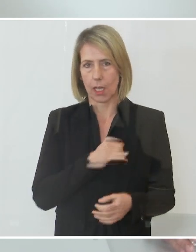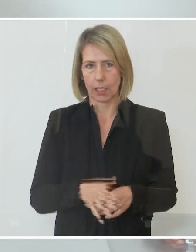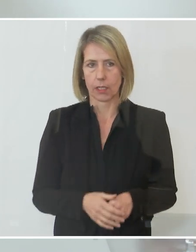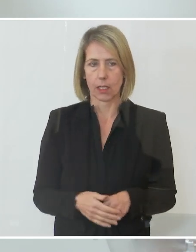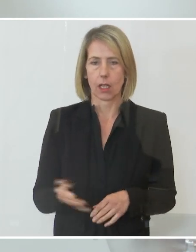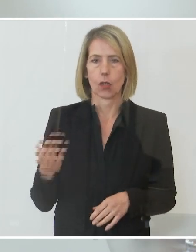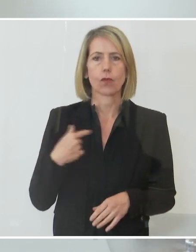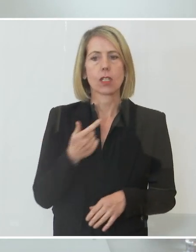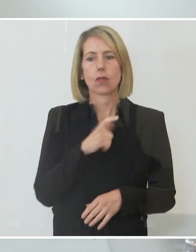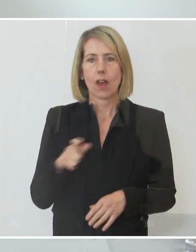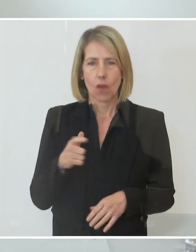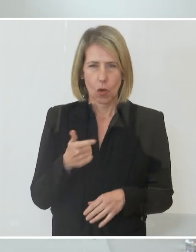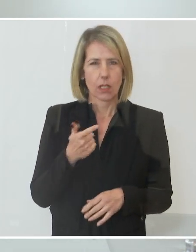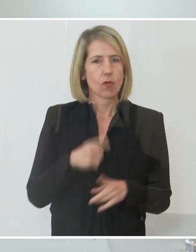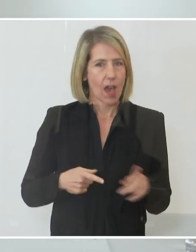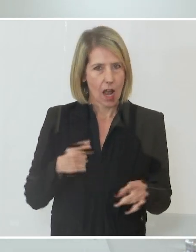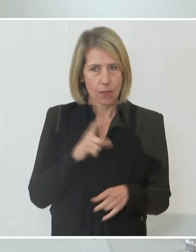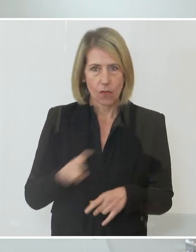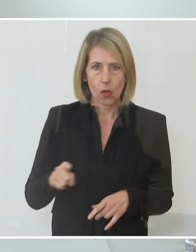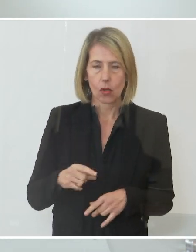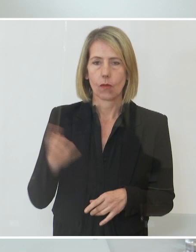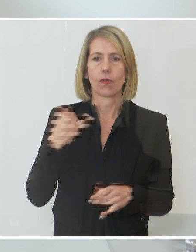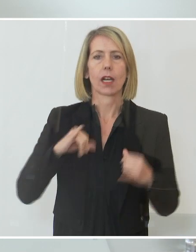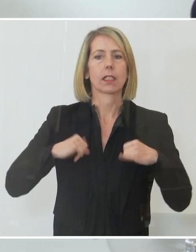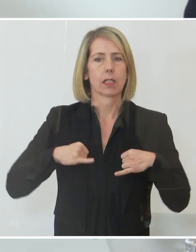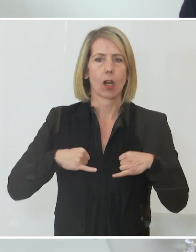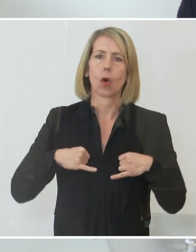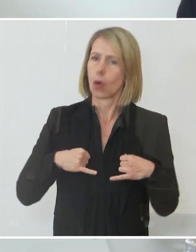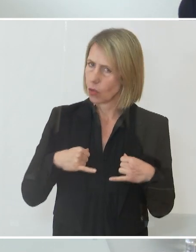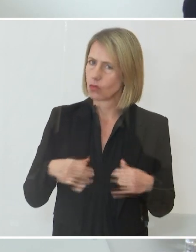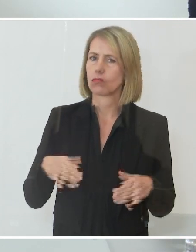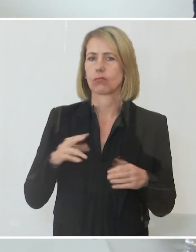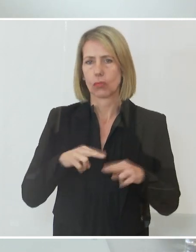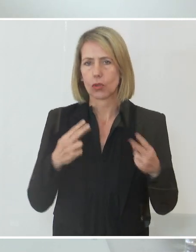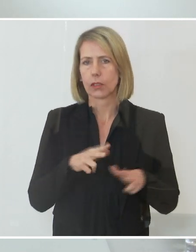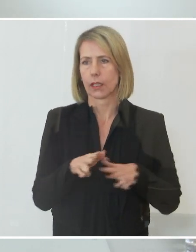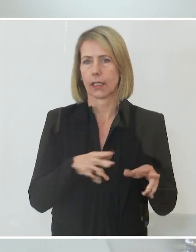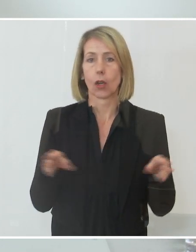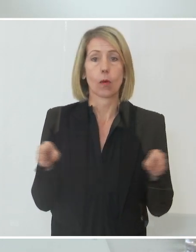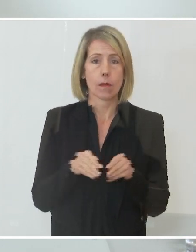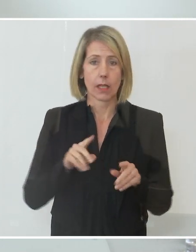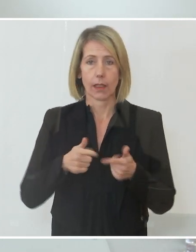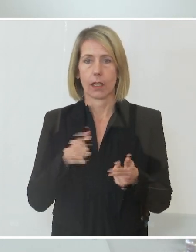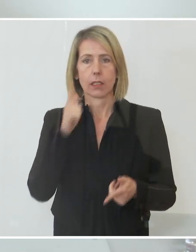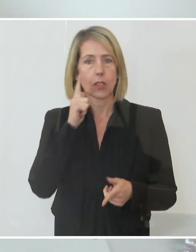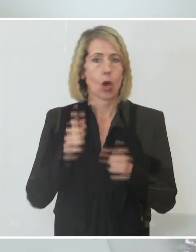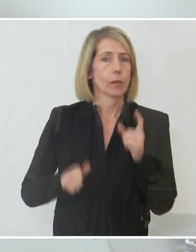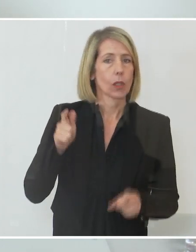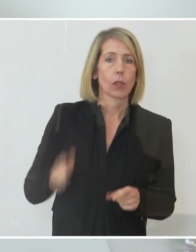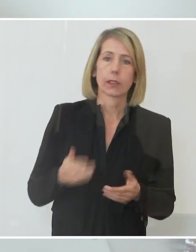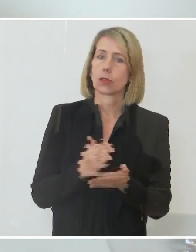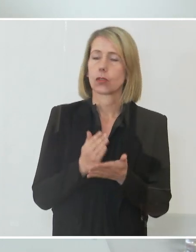in Tirol sehr weitreichende Entscheidungen getroffen, innerhalb der Bundesregierung gemeinsam mit den Landeshauptleuten